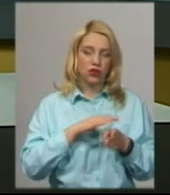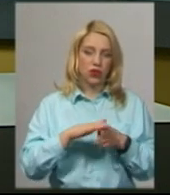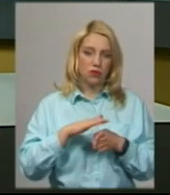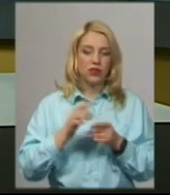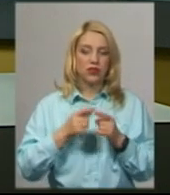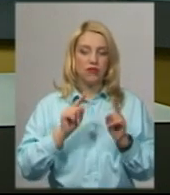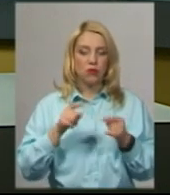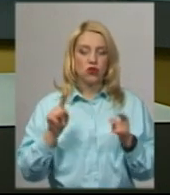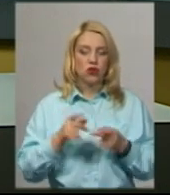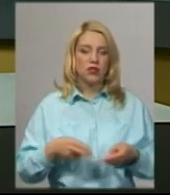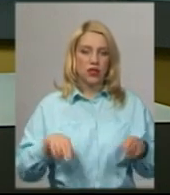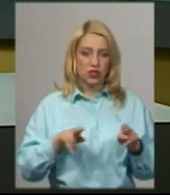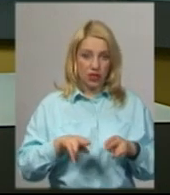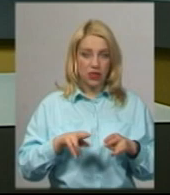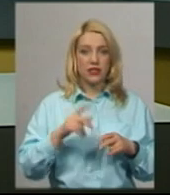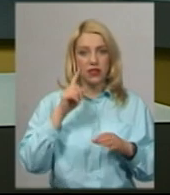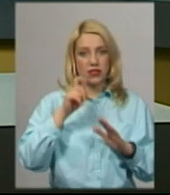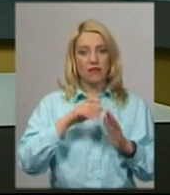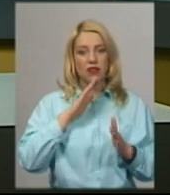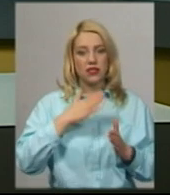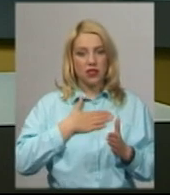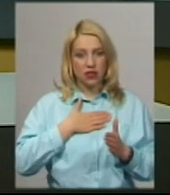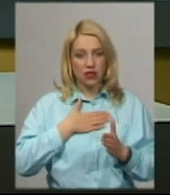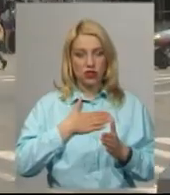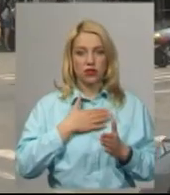дізнавала знімальна група Суспільного. Подробиці далі.